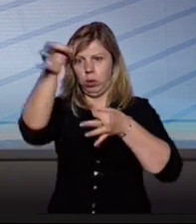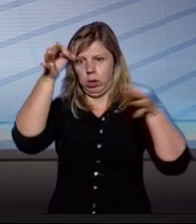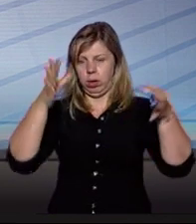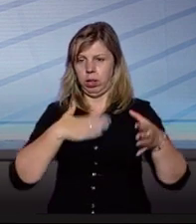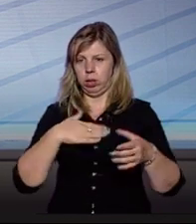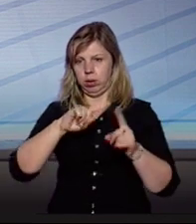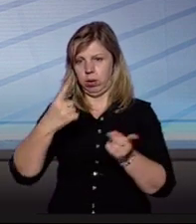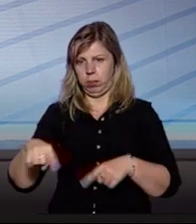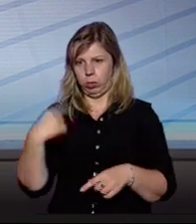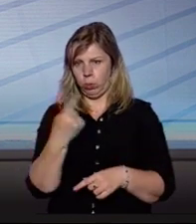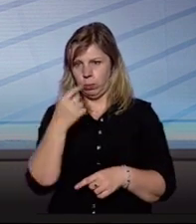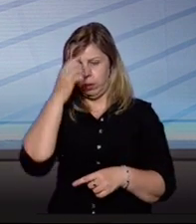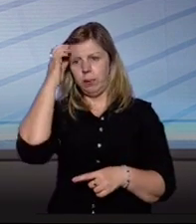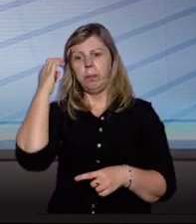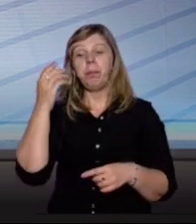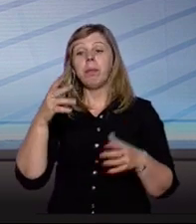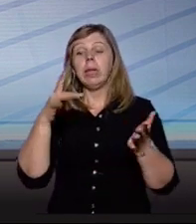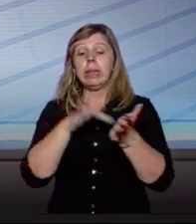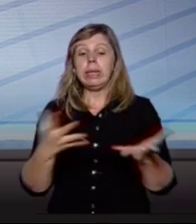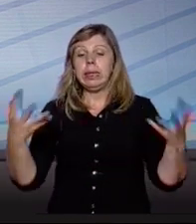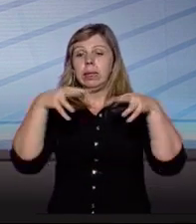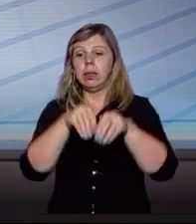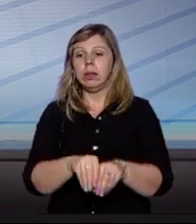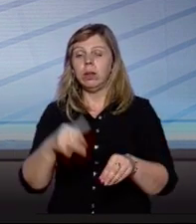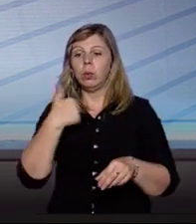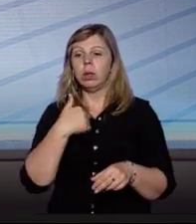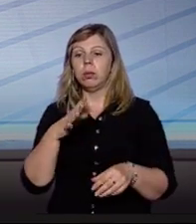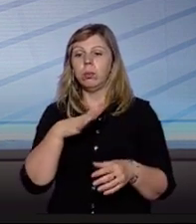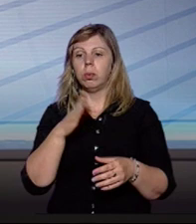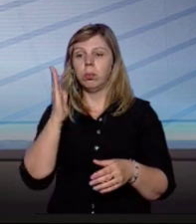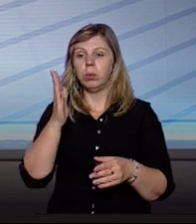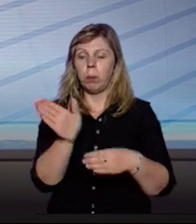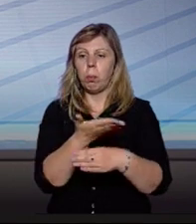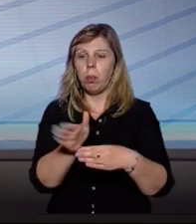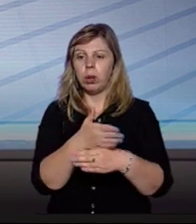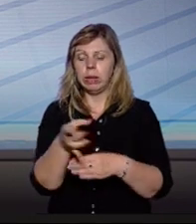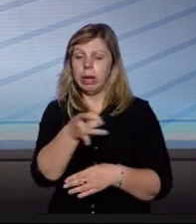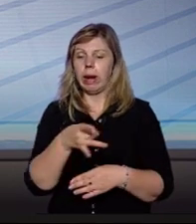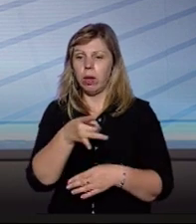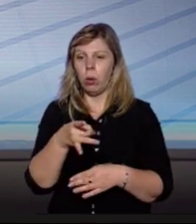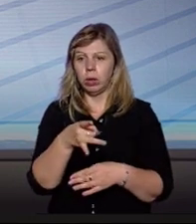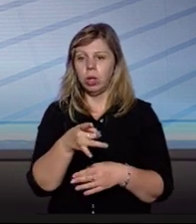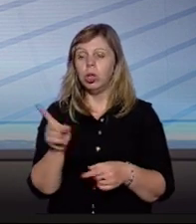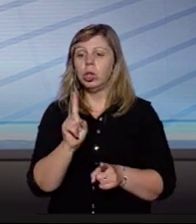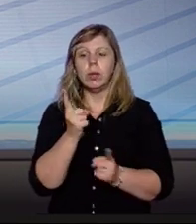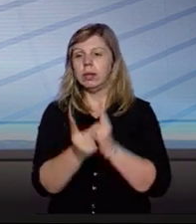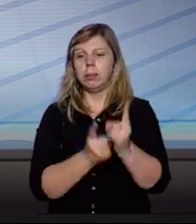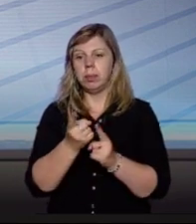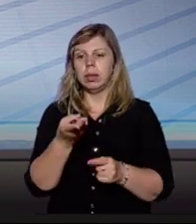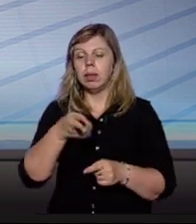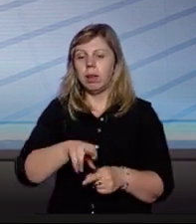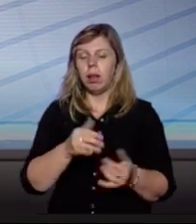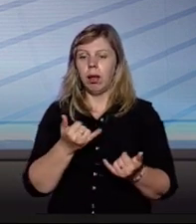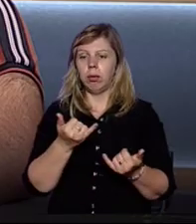Закарпатського області. Оскажіть, у рамках децентралізації відбудеться поділ на райони. Що зміниться для